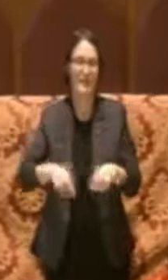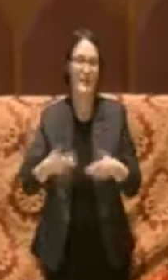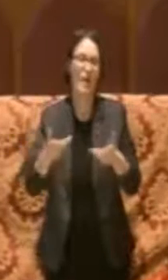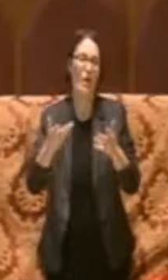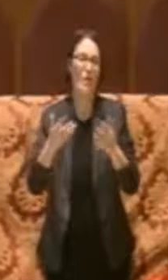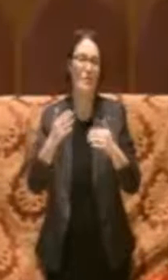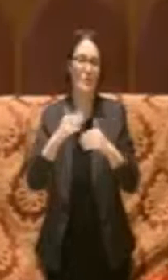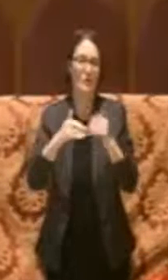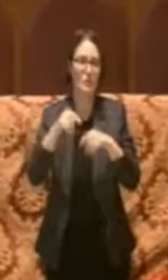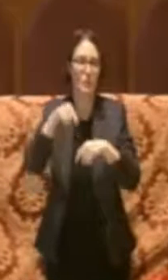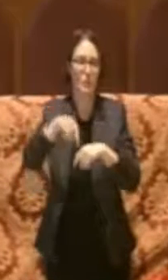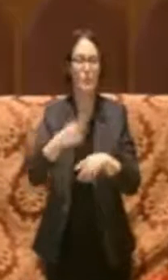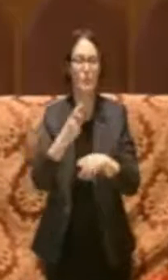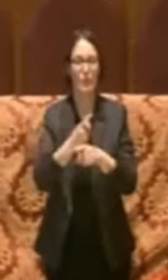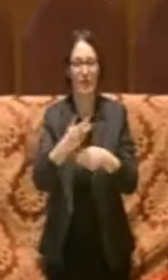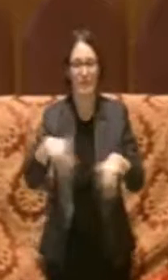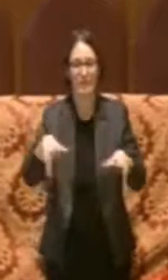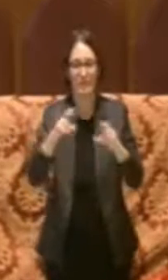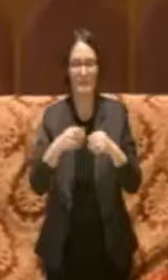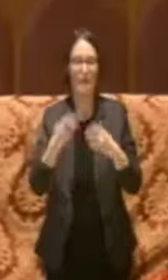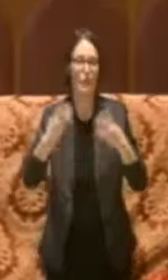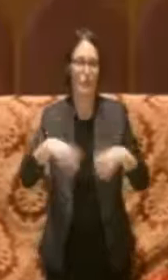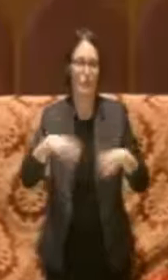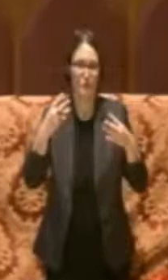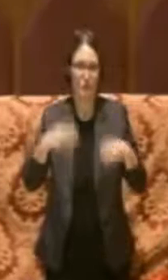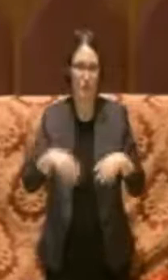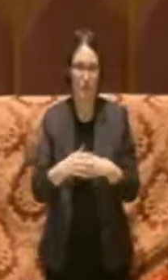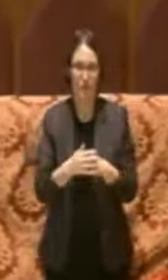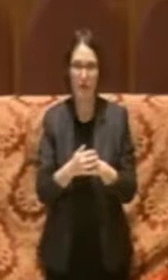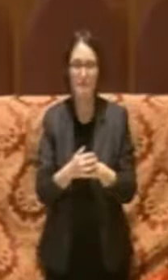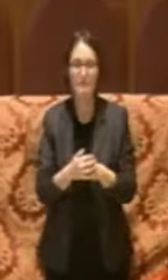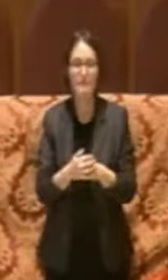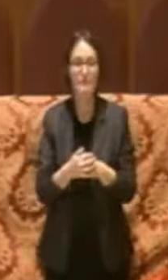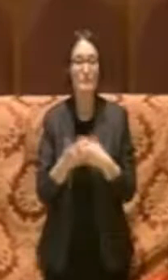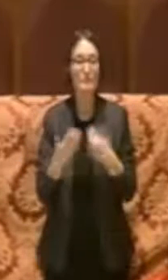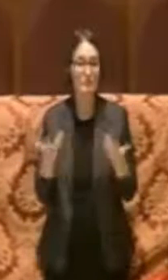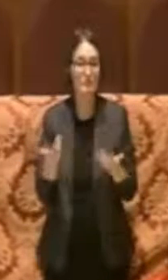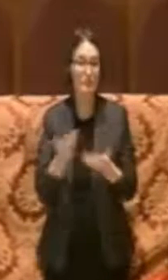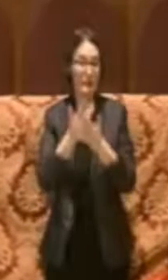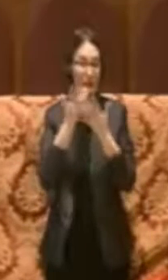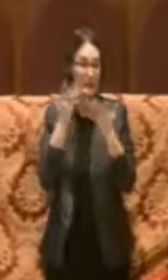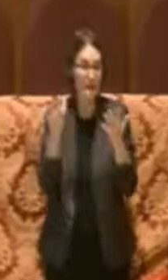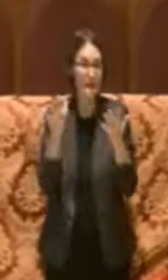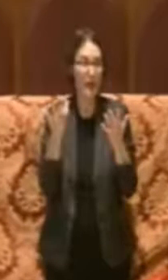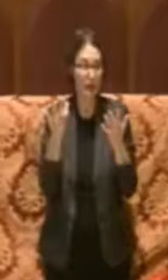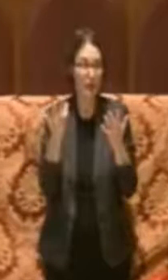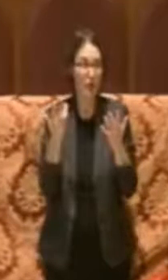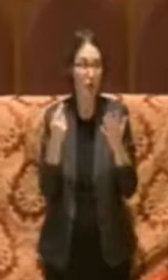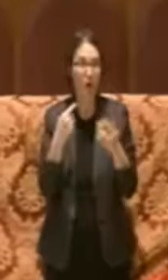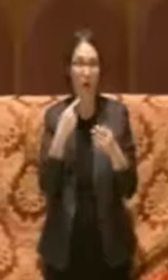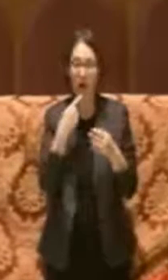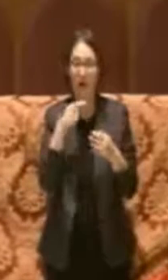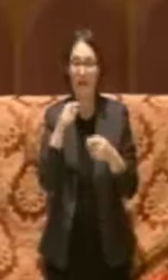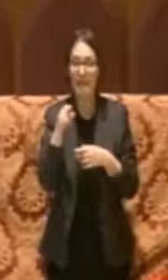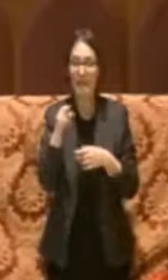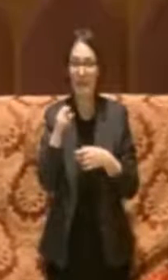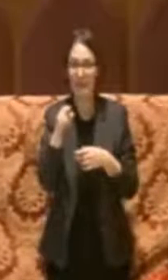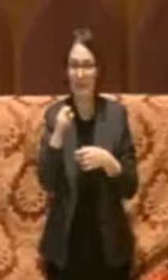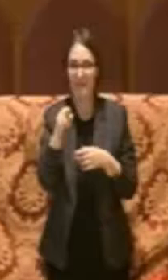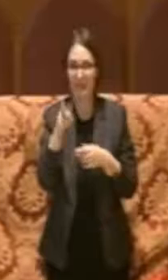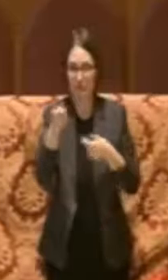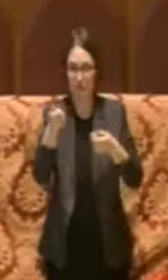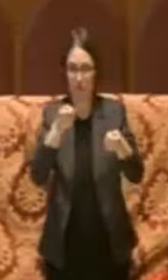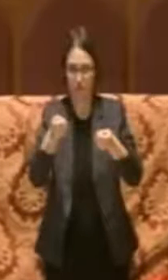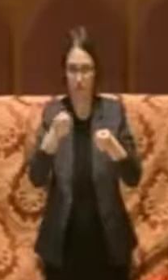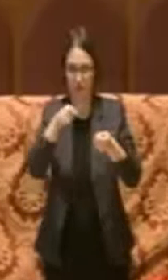riprenderà a funzionare e naturalmente il concessionario comincerà per la prima volta